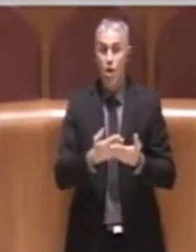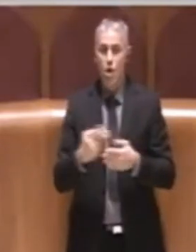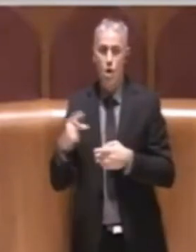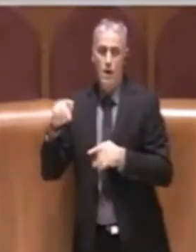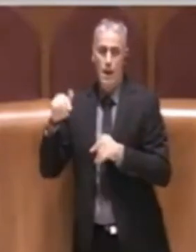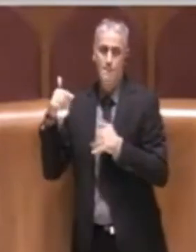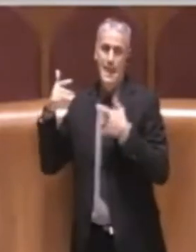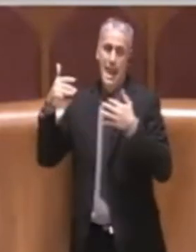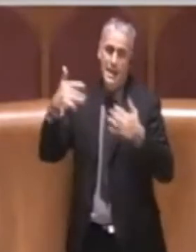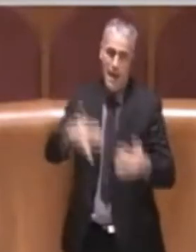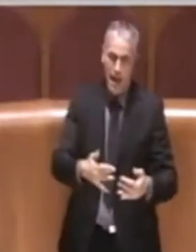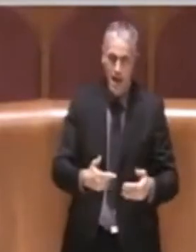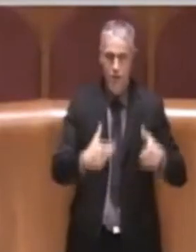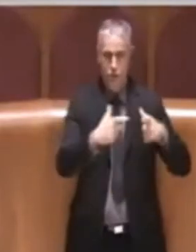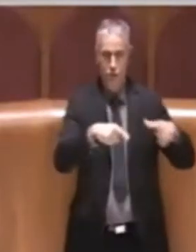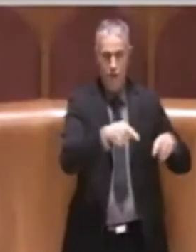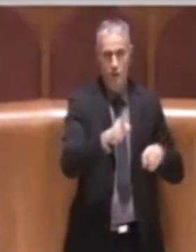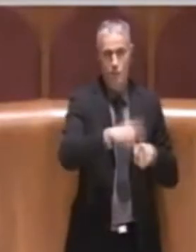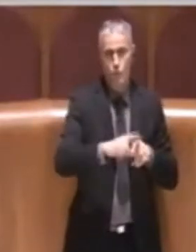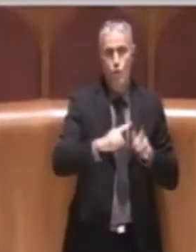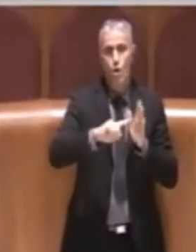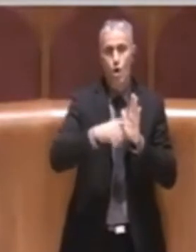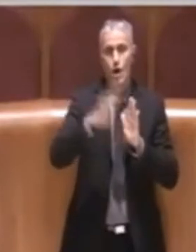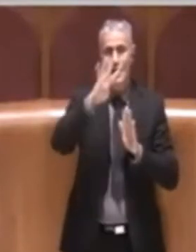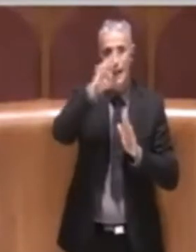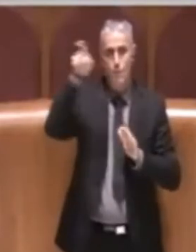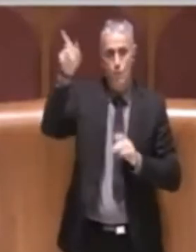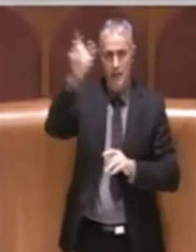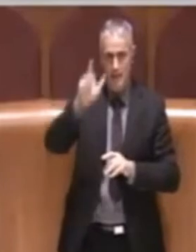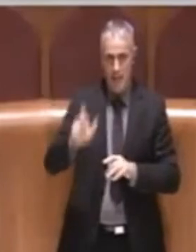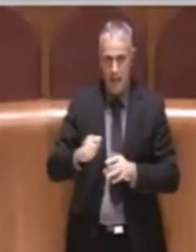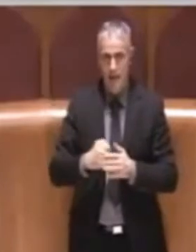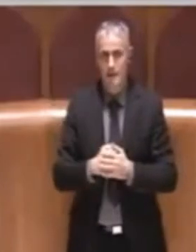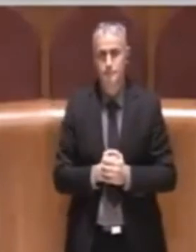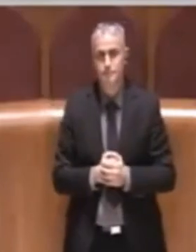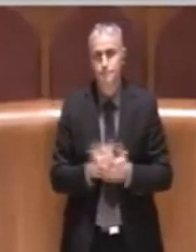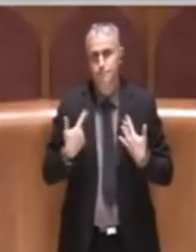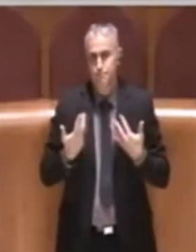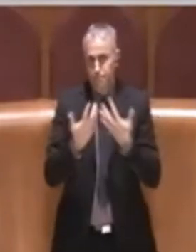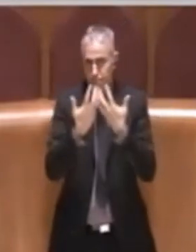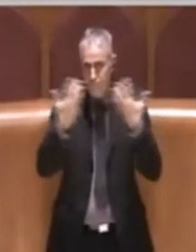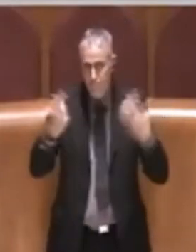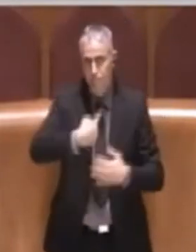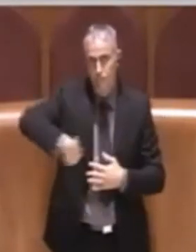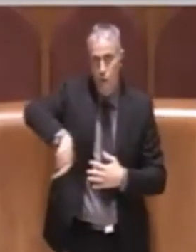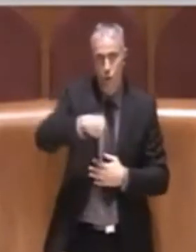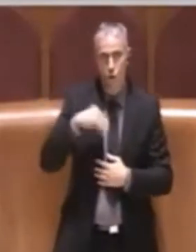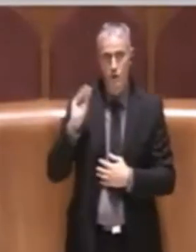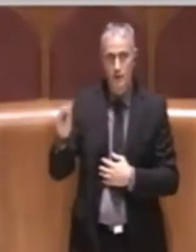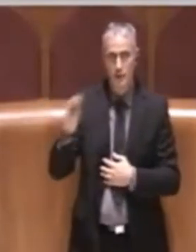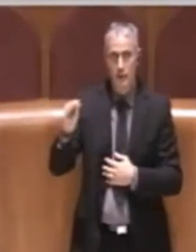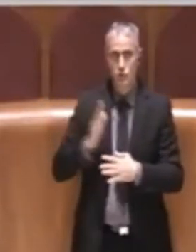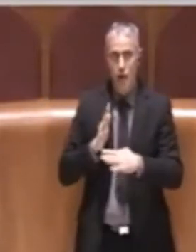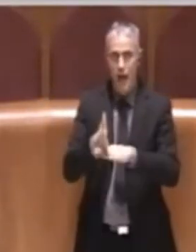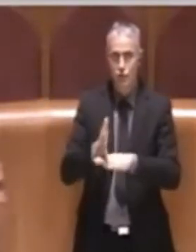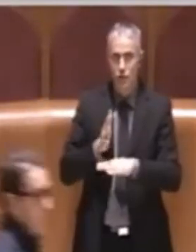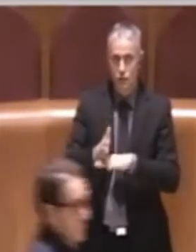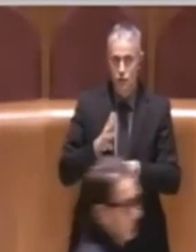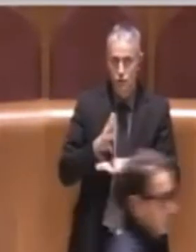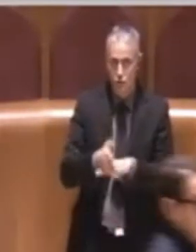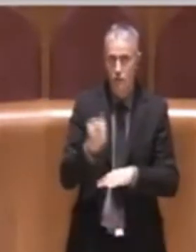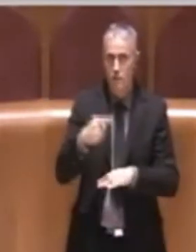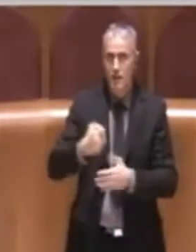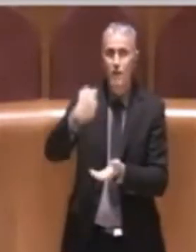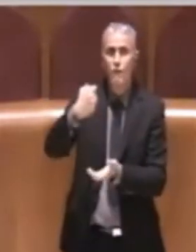della comunità cittadina e della Repubblica Italiana. Ovviamente abbiamo chiesto l'accesso a dei